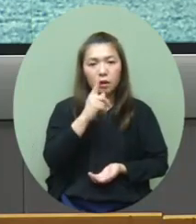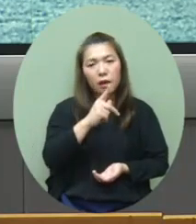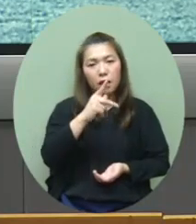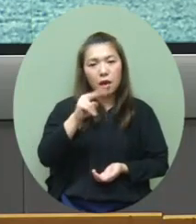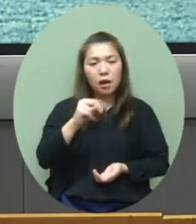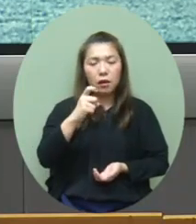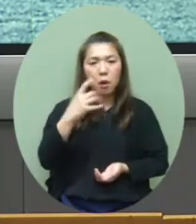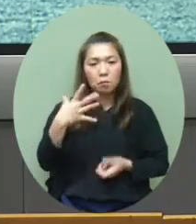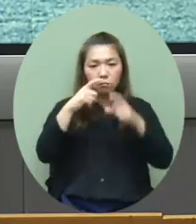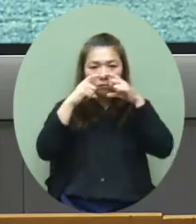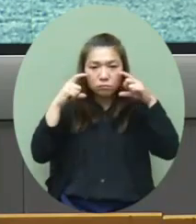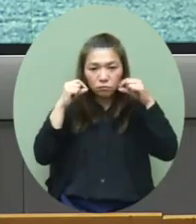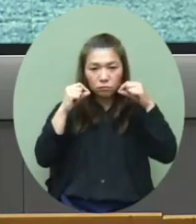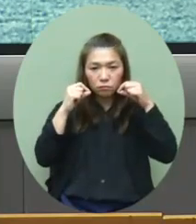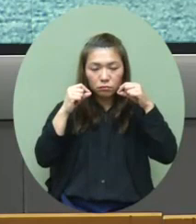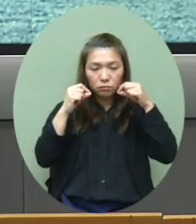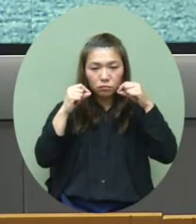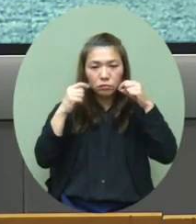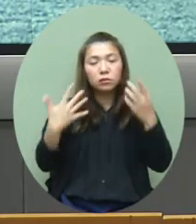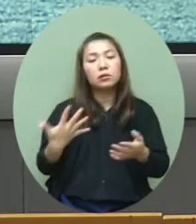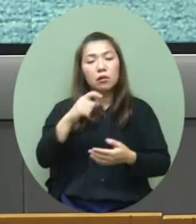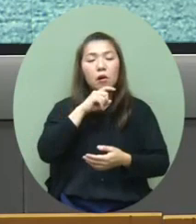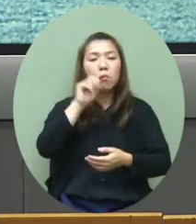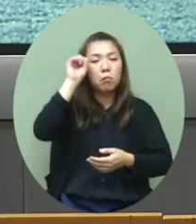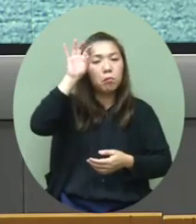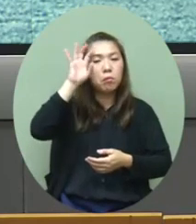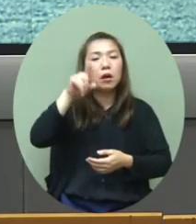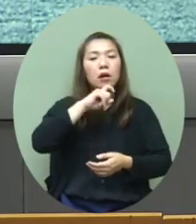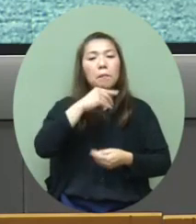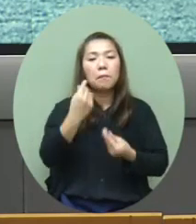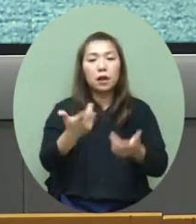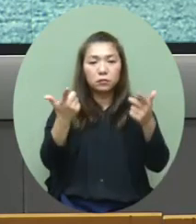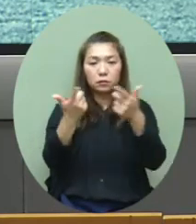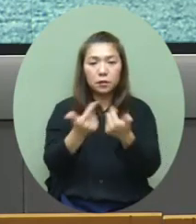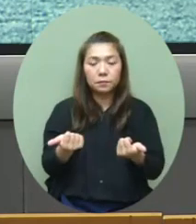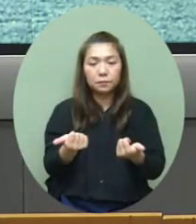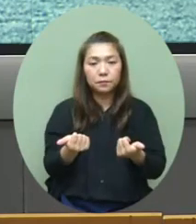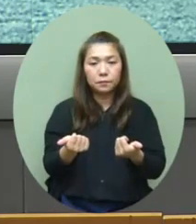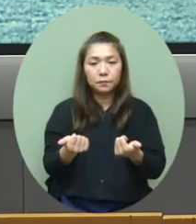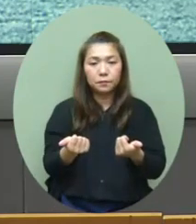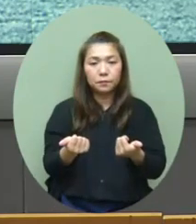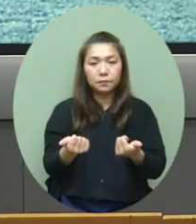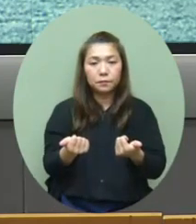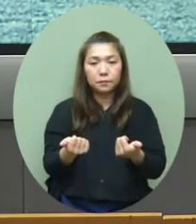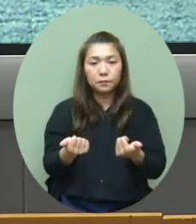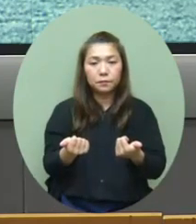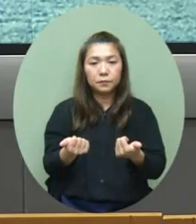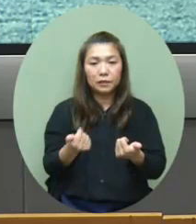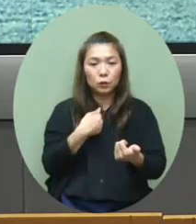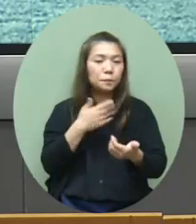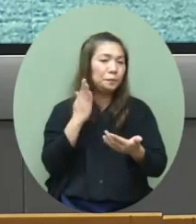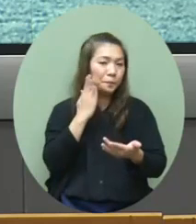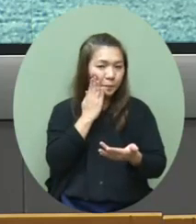95其實我們現在都是建議就盡量帶一些比較合適以及緊